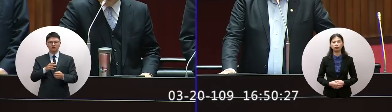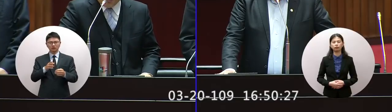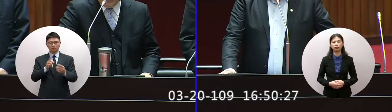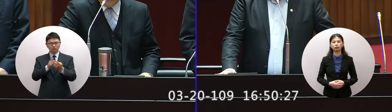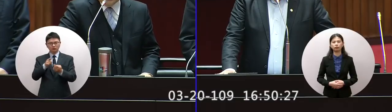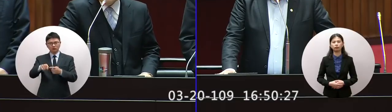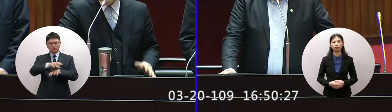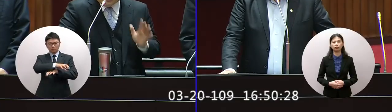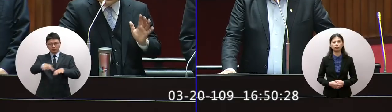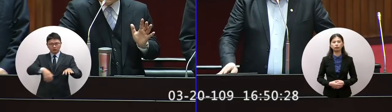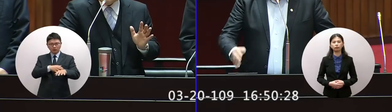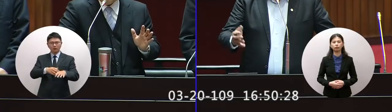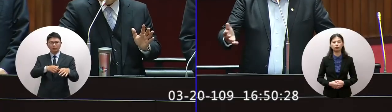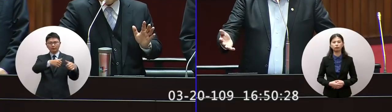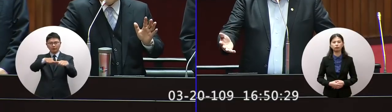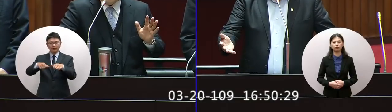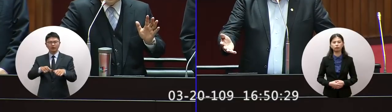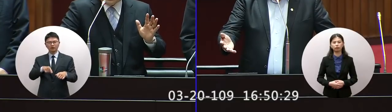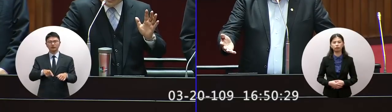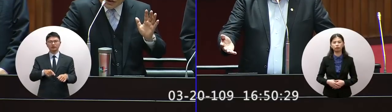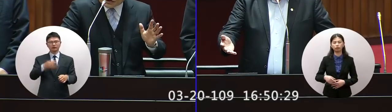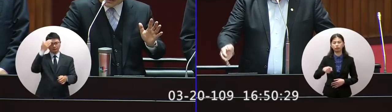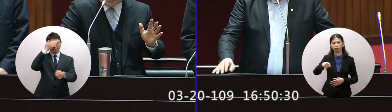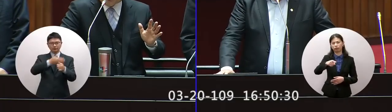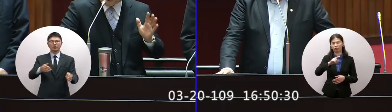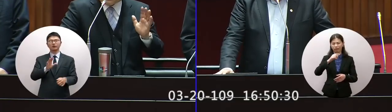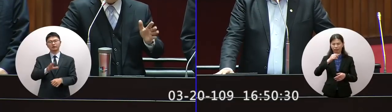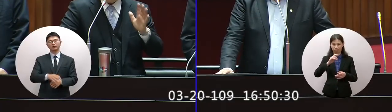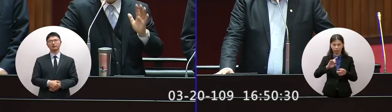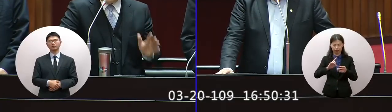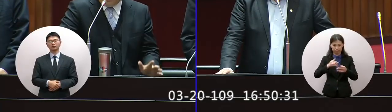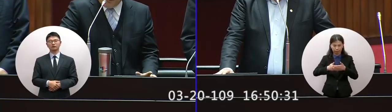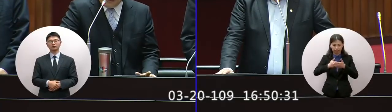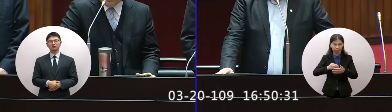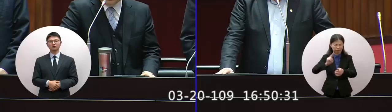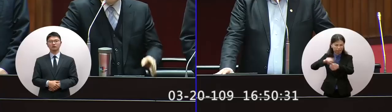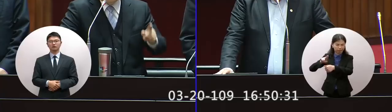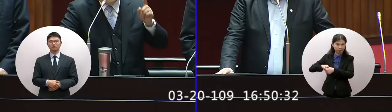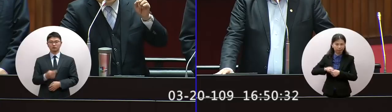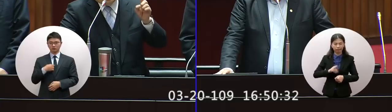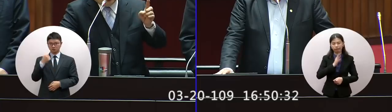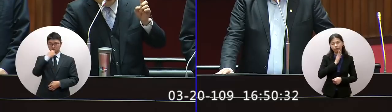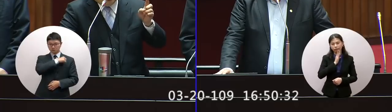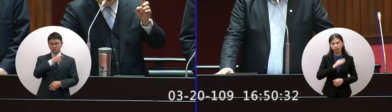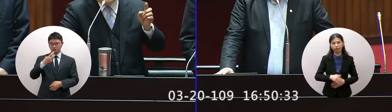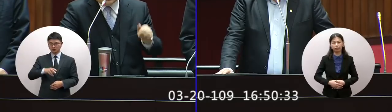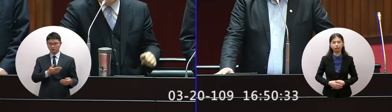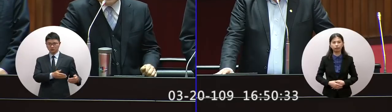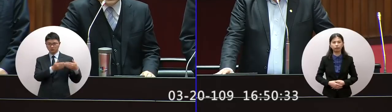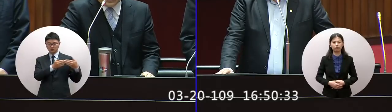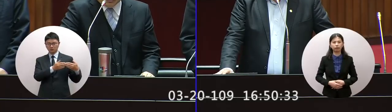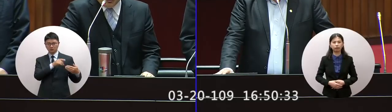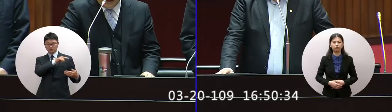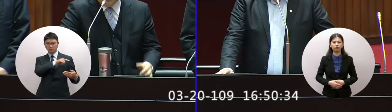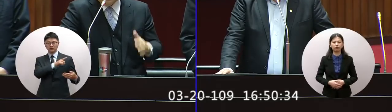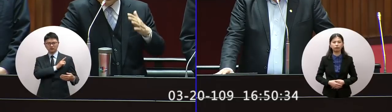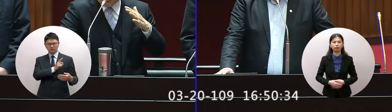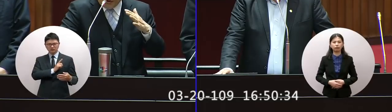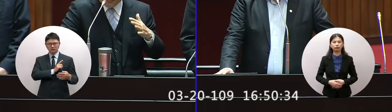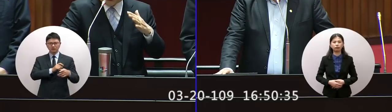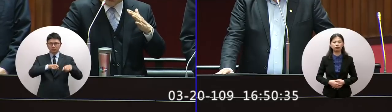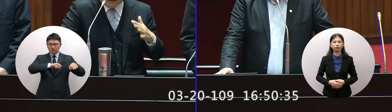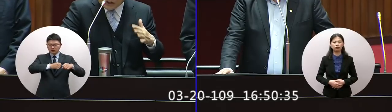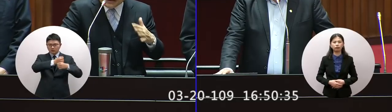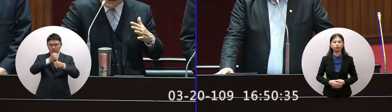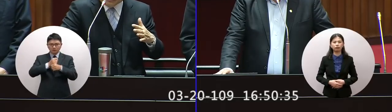和平的破壞變成麻煩製造者因此不只是台灣對於中國相關行為